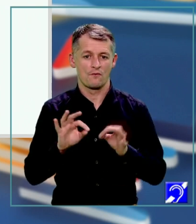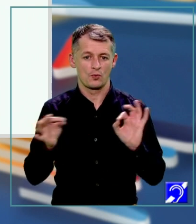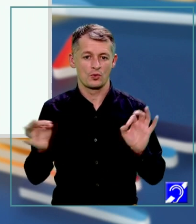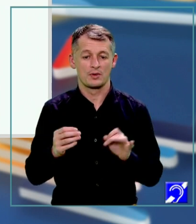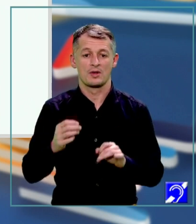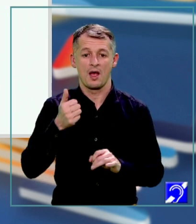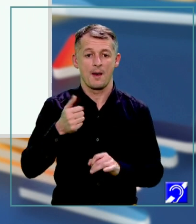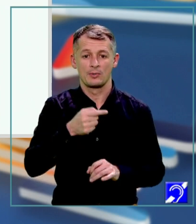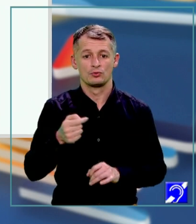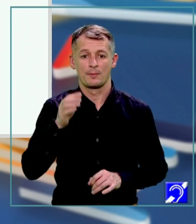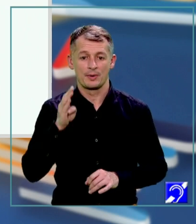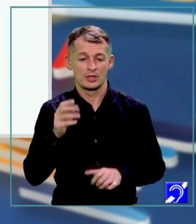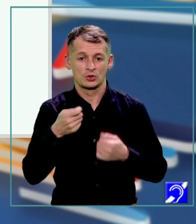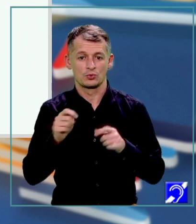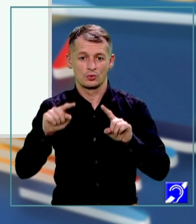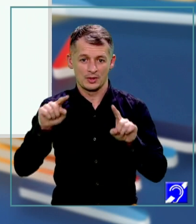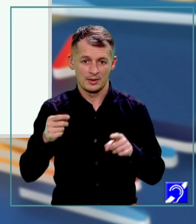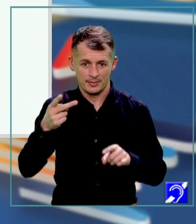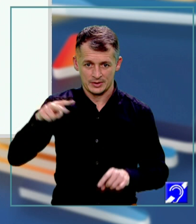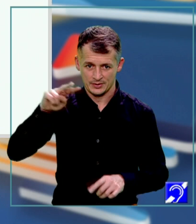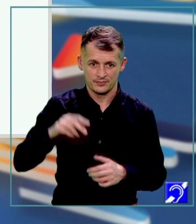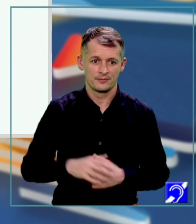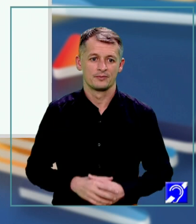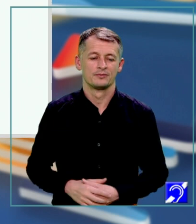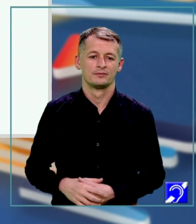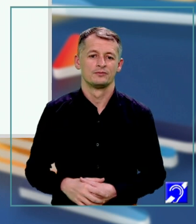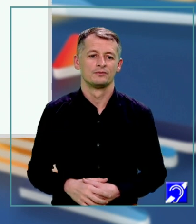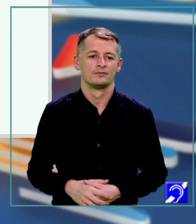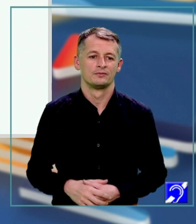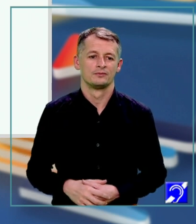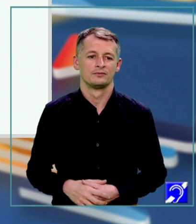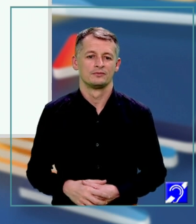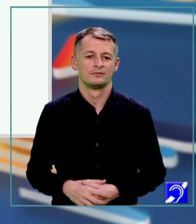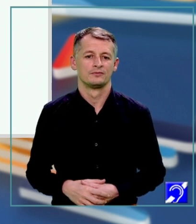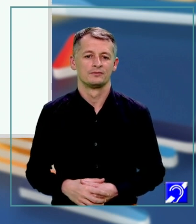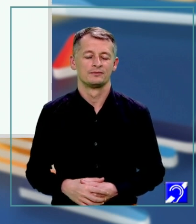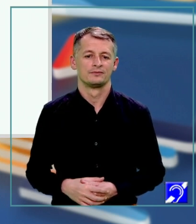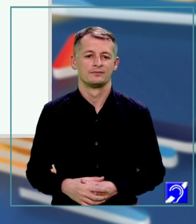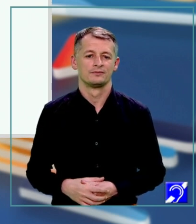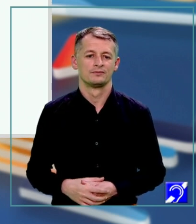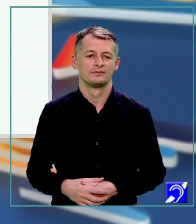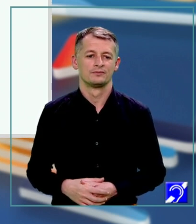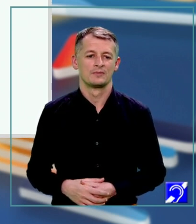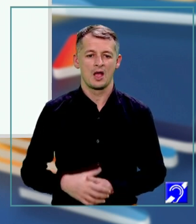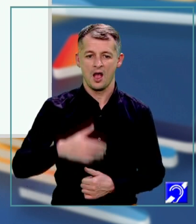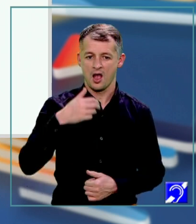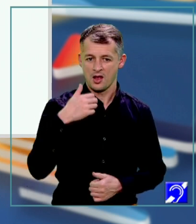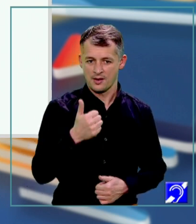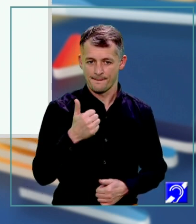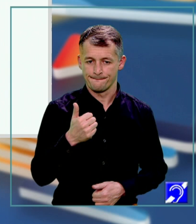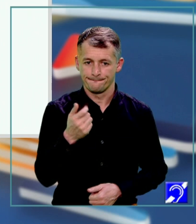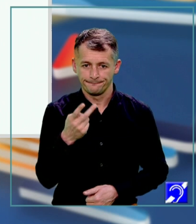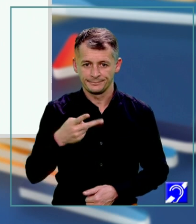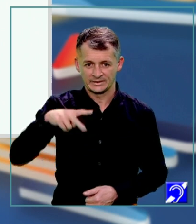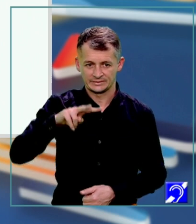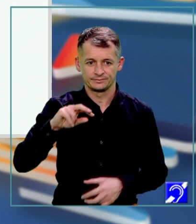minus b totul la pătrat. Să aplicăm formula. A pătrat înseamnă